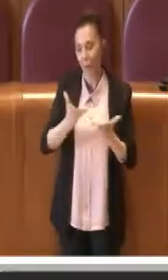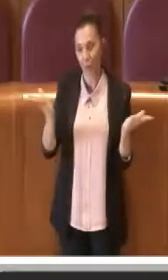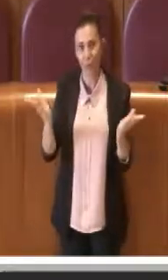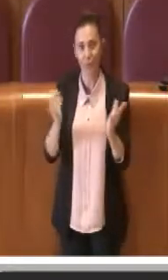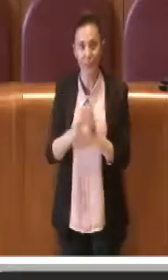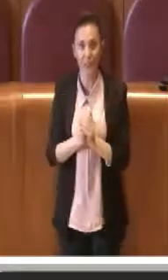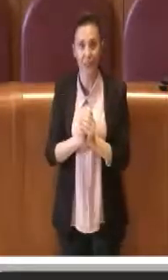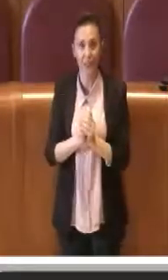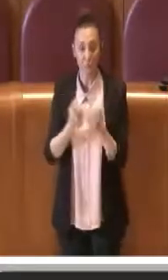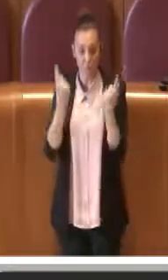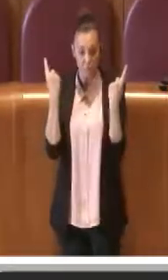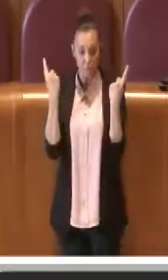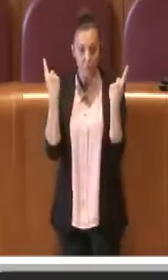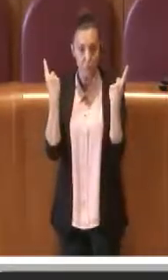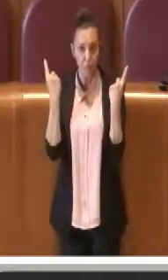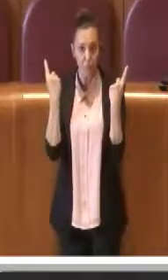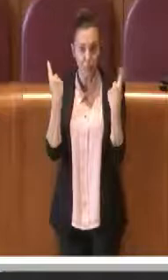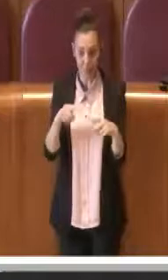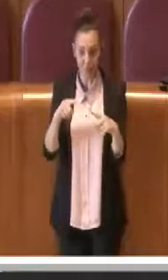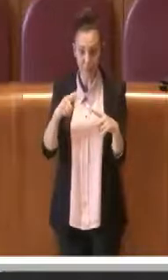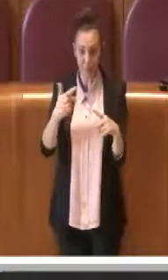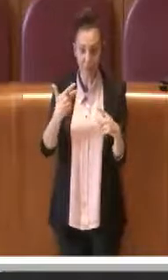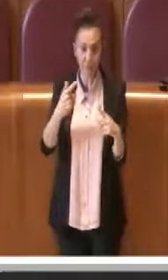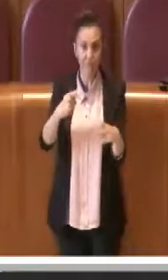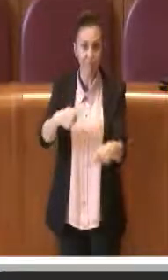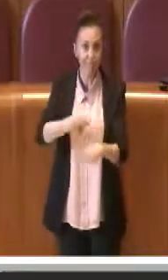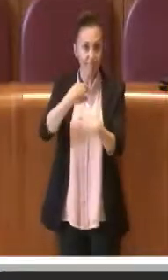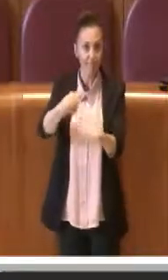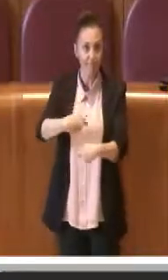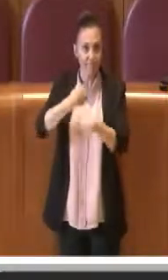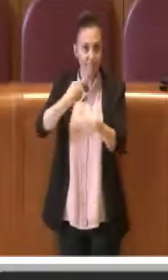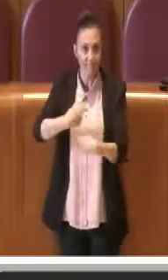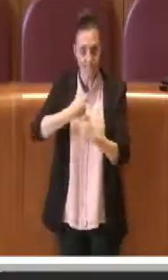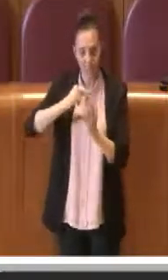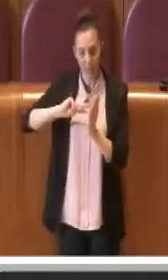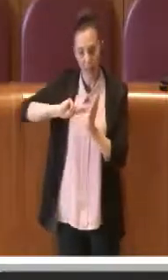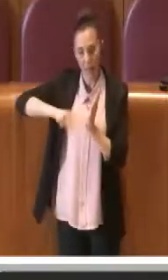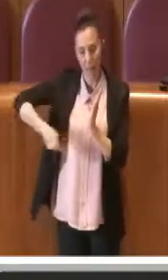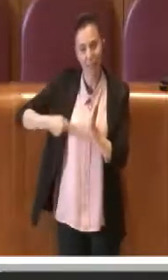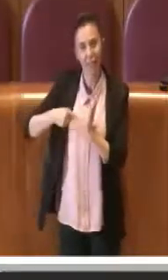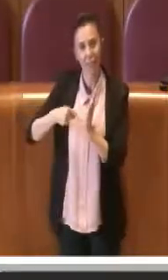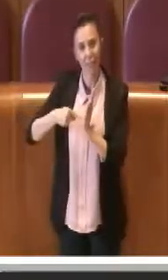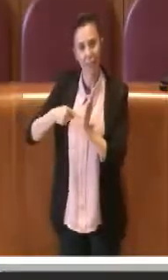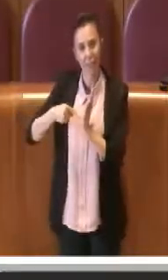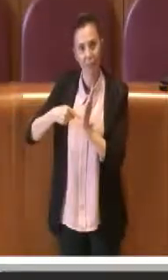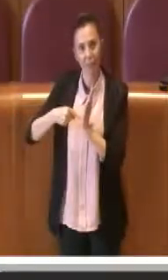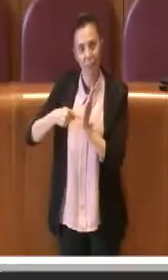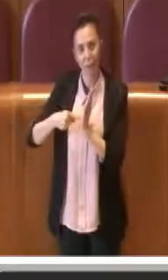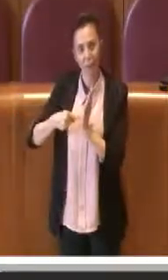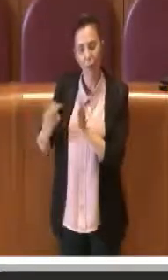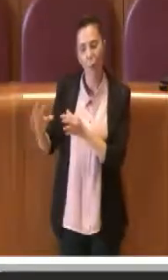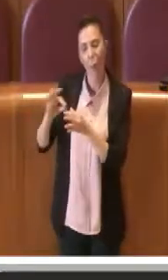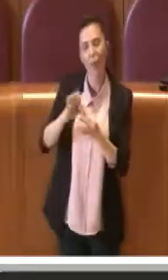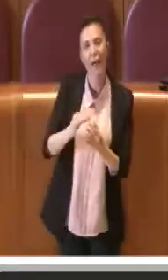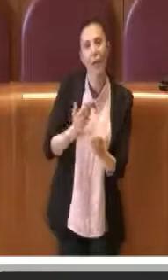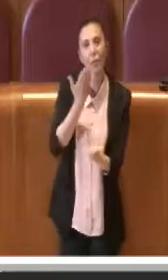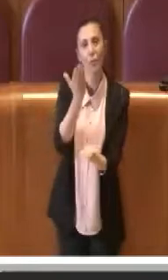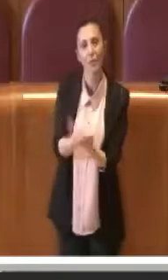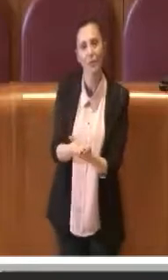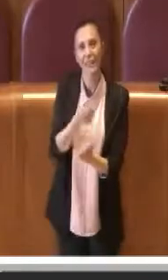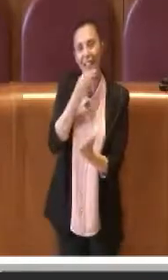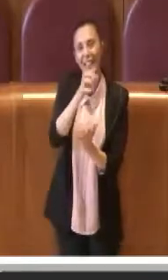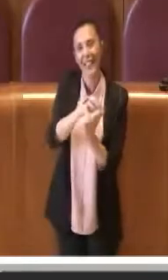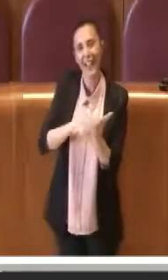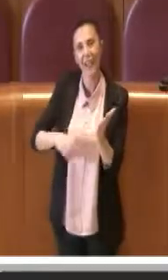poi ci ha spinto insomma ad emendare la mozione in tal senso che dal testo normativo e in tal